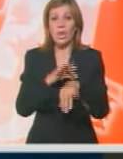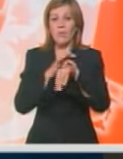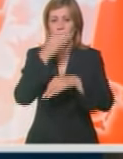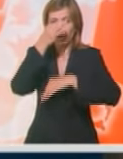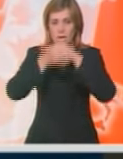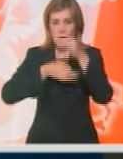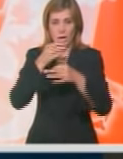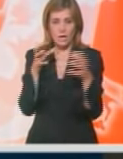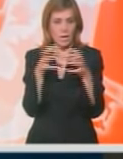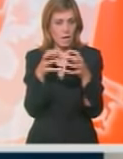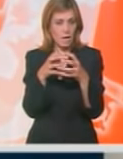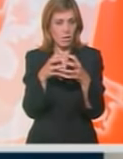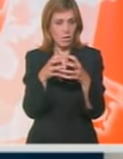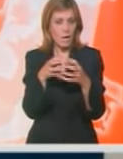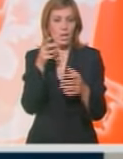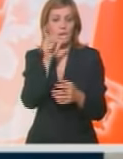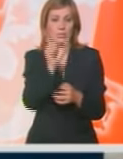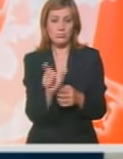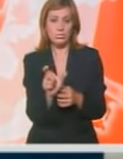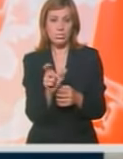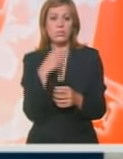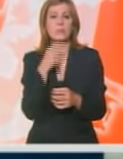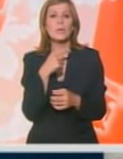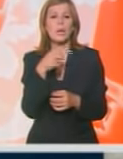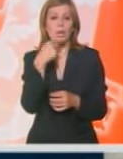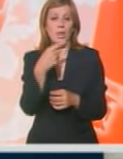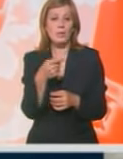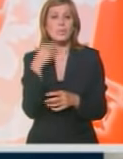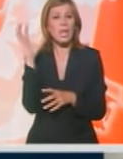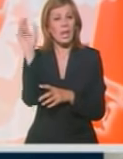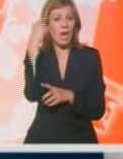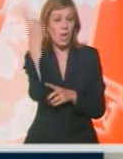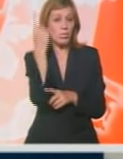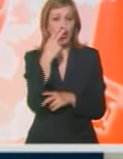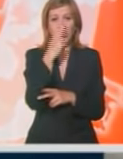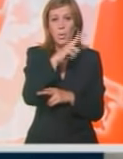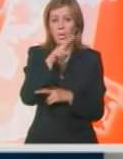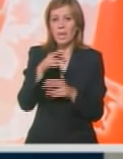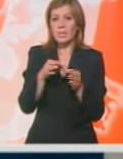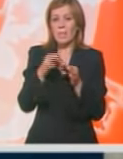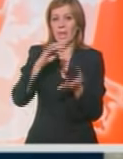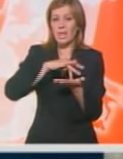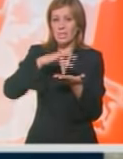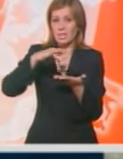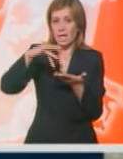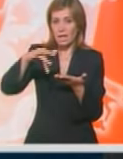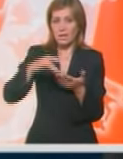istraživačke ekipe, glaseolog Alun Hubbard, helikopterom obilazi merne stanice.